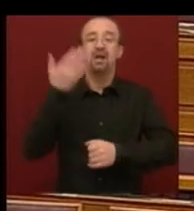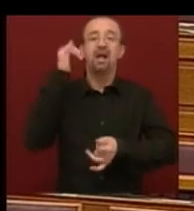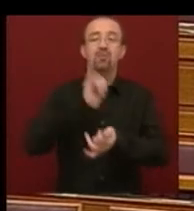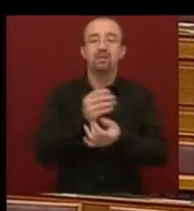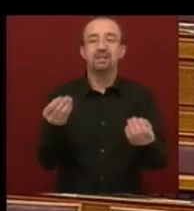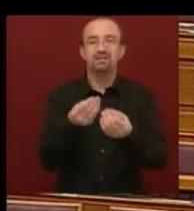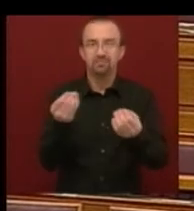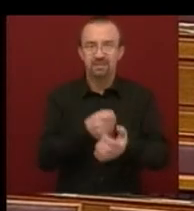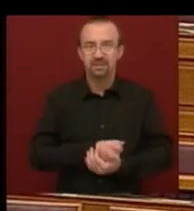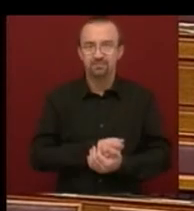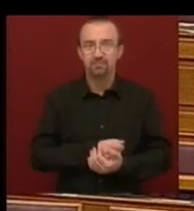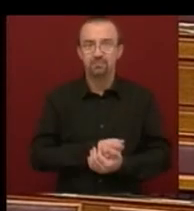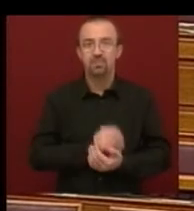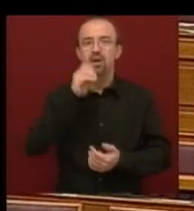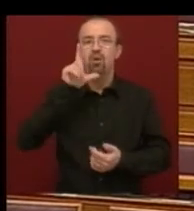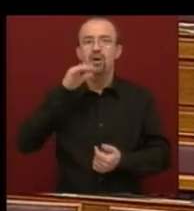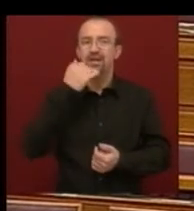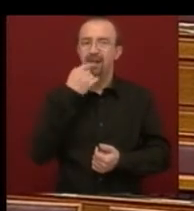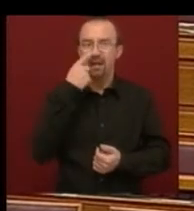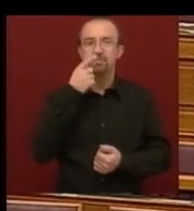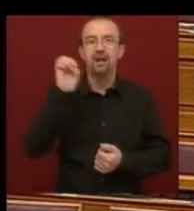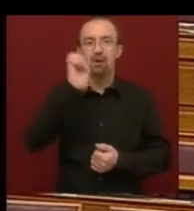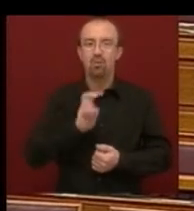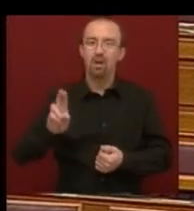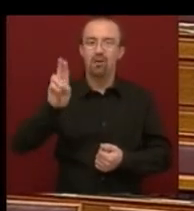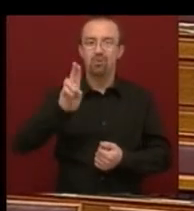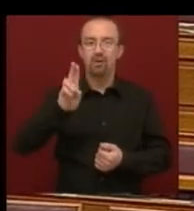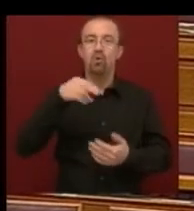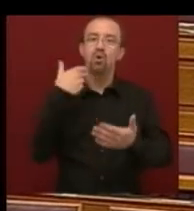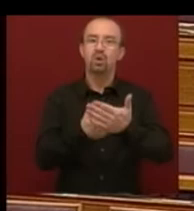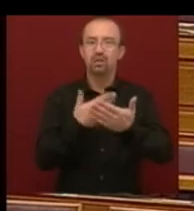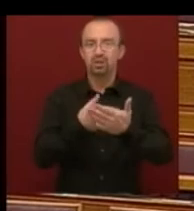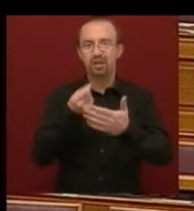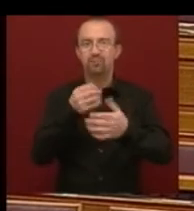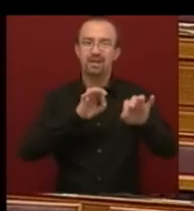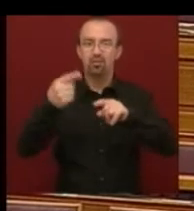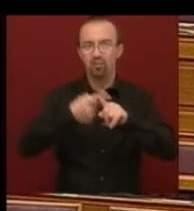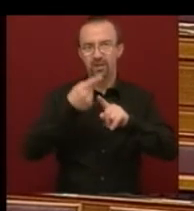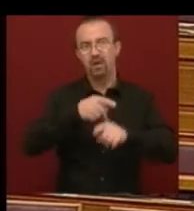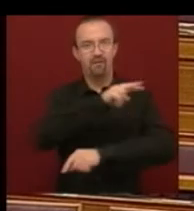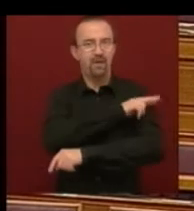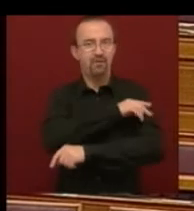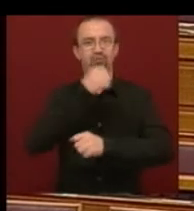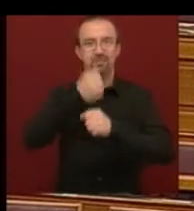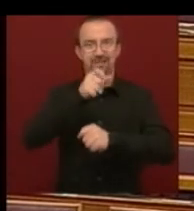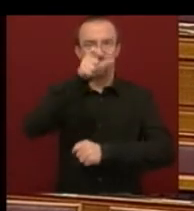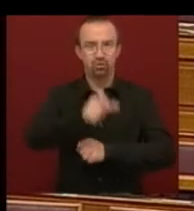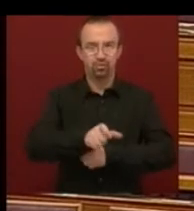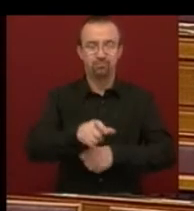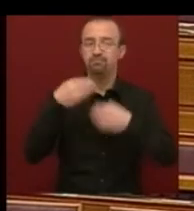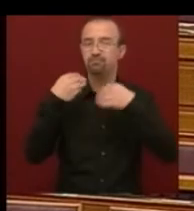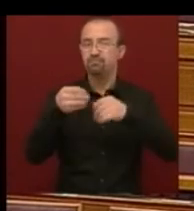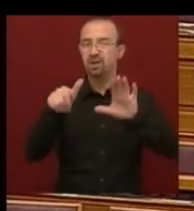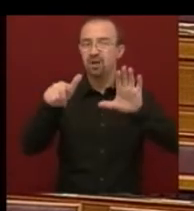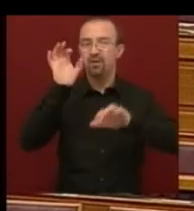héten Oli Renn, az Európai Unió gazdaságért és pénzügyi politikáért felelős biztosa, biztosa elmondta,